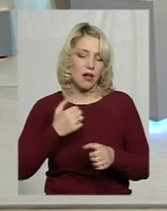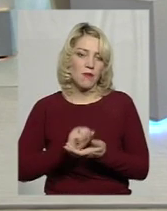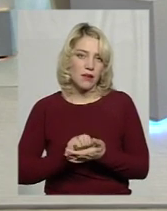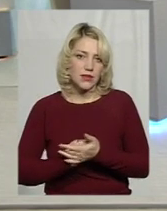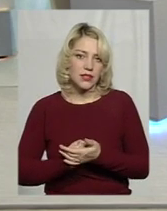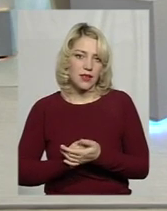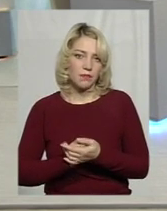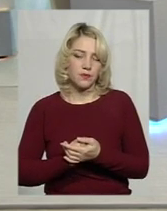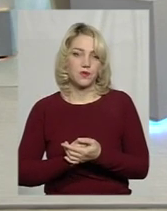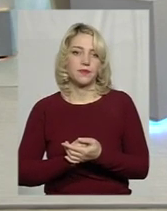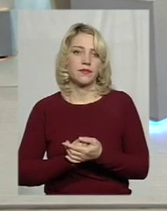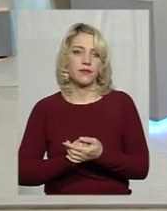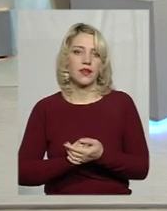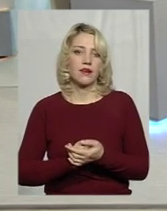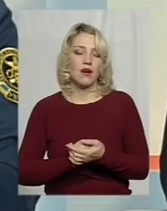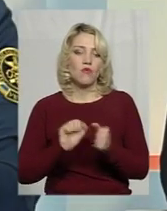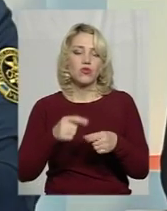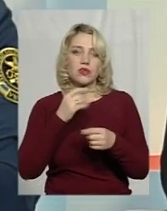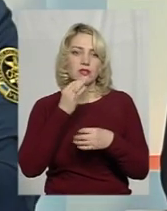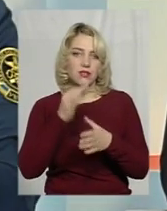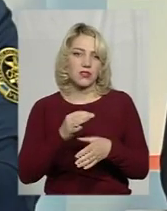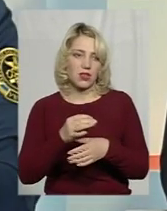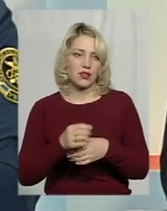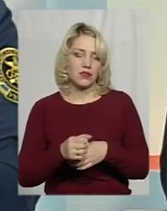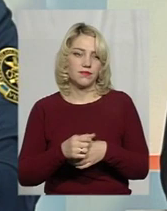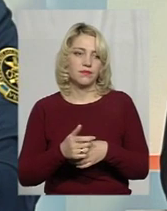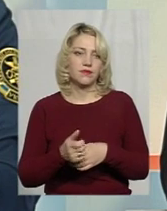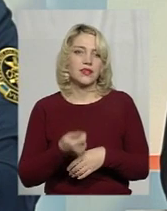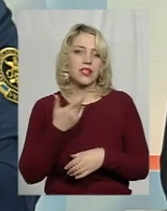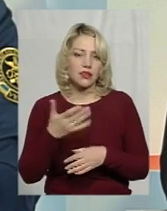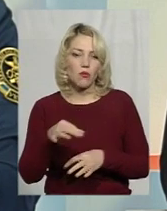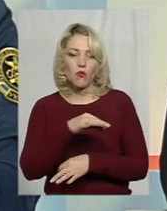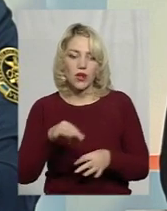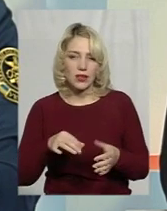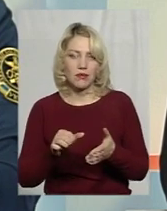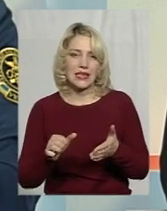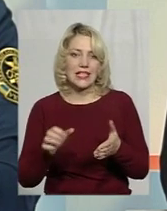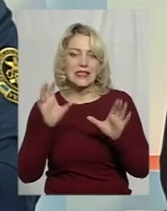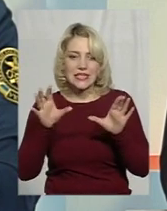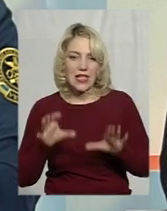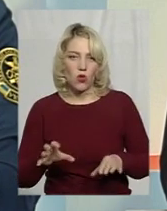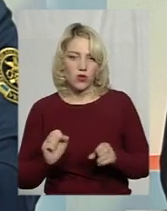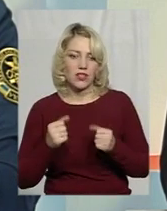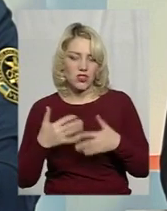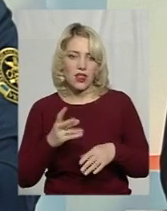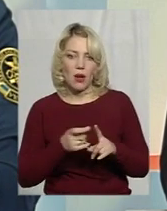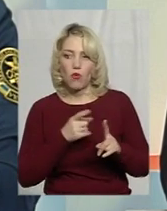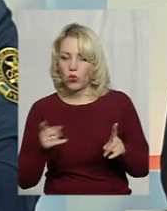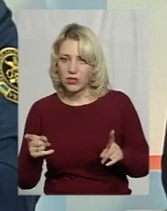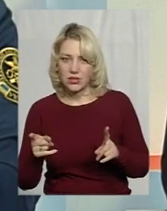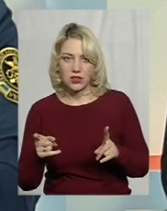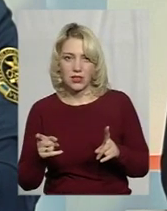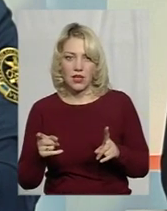скажімо так, декільками там проєктами законів. Вже на протязі,